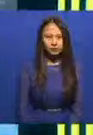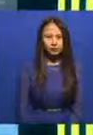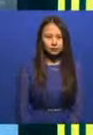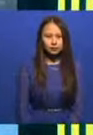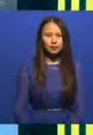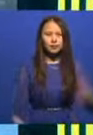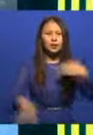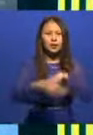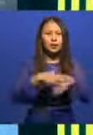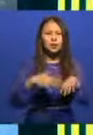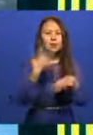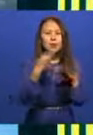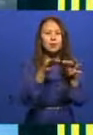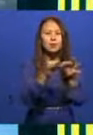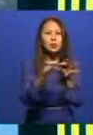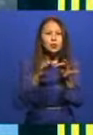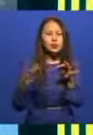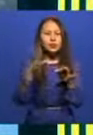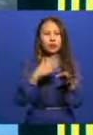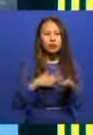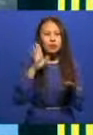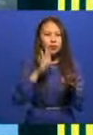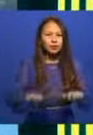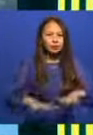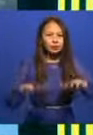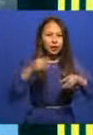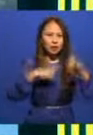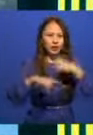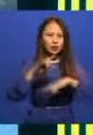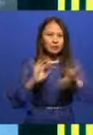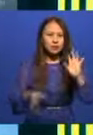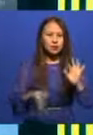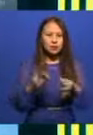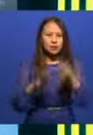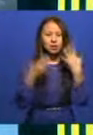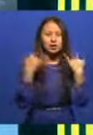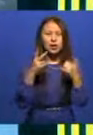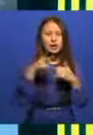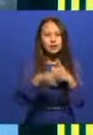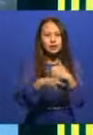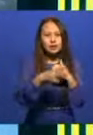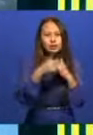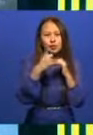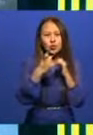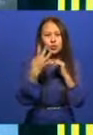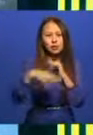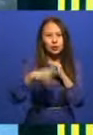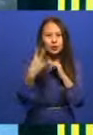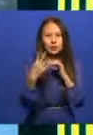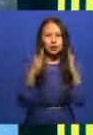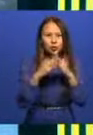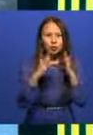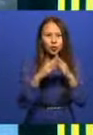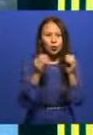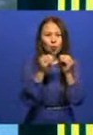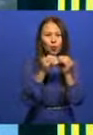Еліміздің 5 обылсын әбігерге салған тасқын судың бетіға айтавастат. Қазіргі уақытта 2142 үй судан тазартылып, омыңы